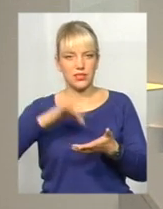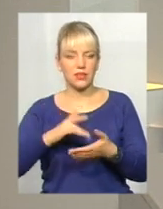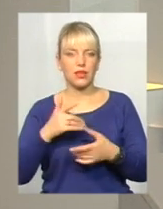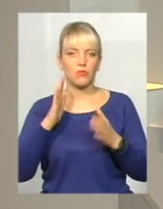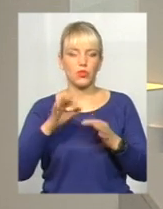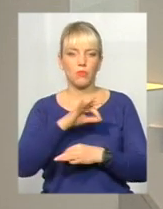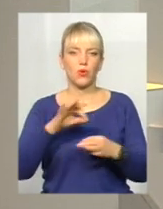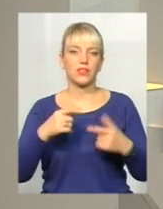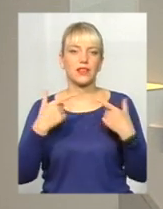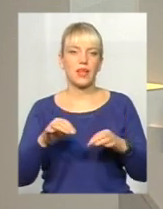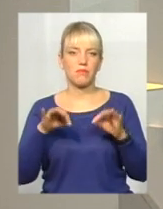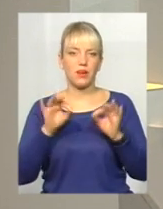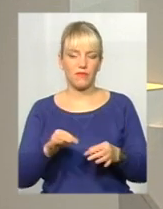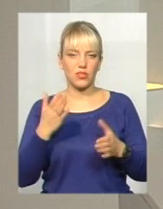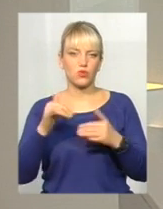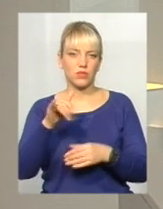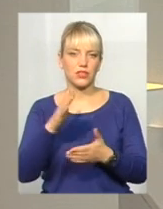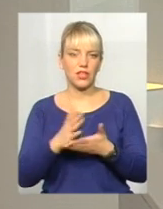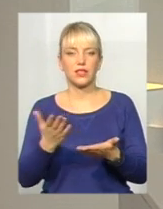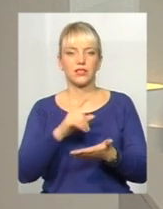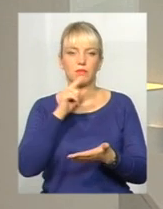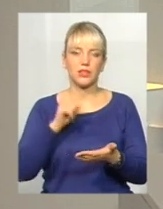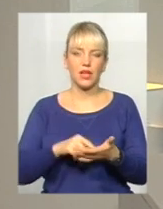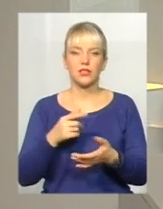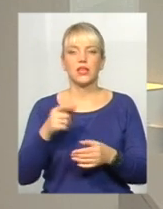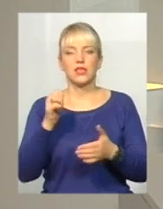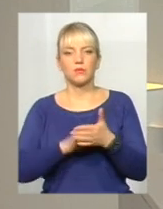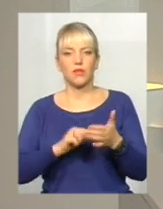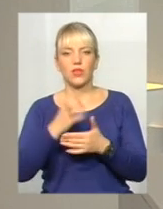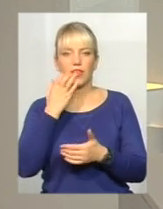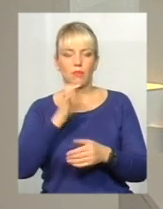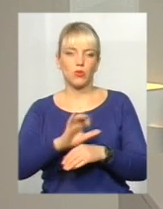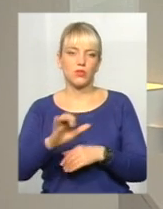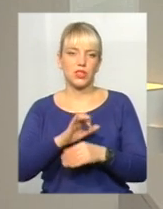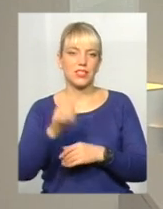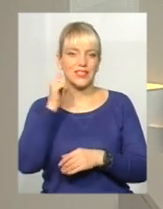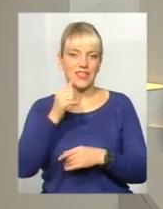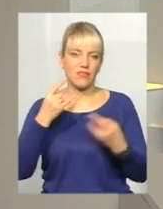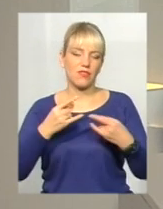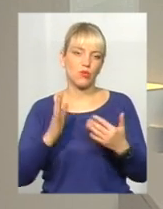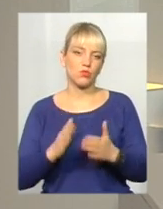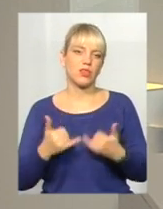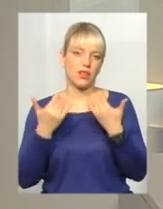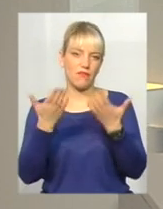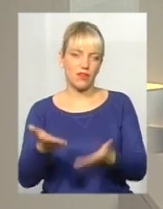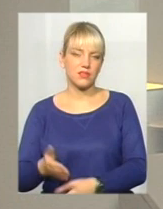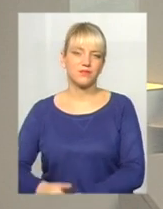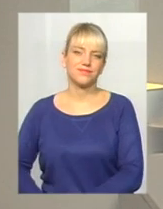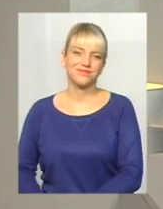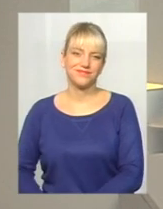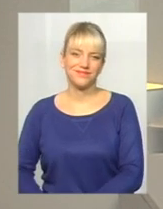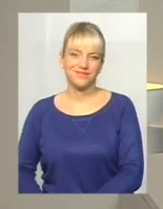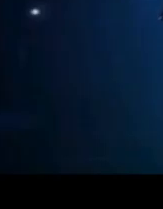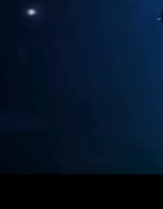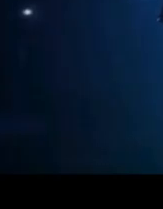буде проєкт «Деправда». Якщо у вас є питання з приводу теплопостачання, то завтра ефір буде саме для вас. Отож, до наступної зустрічі.